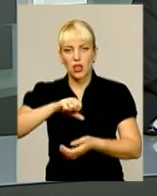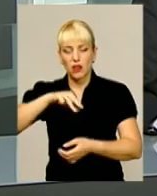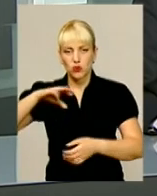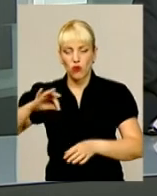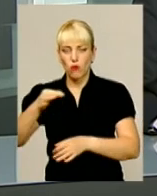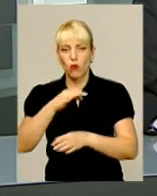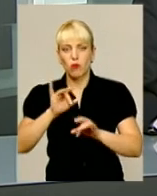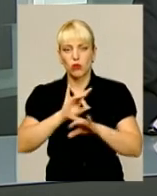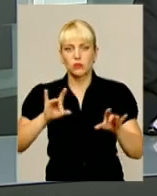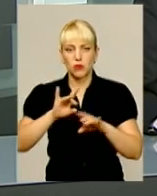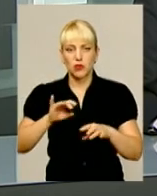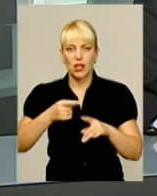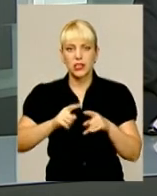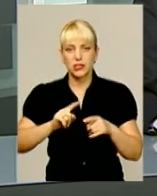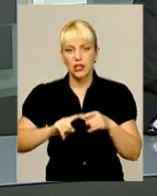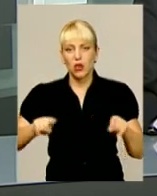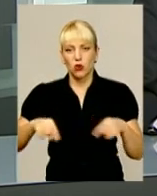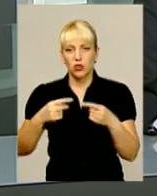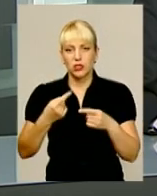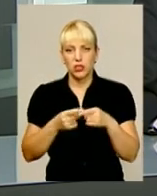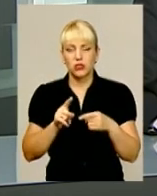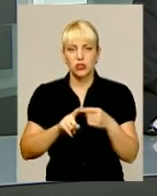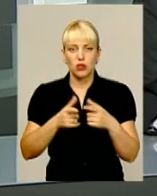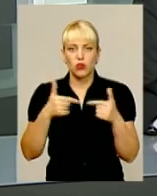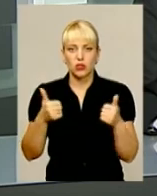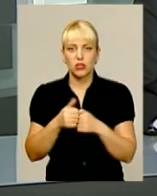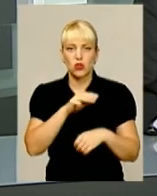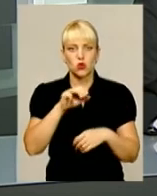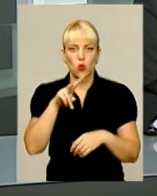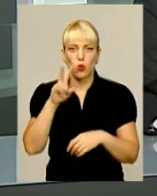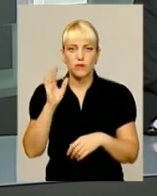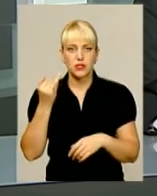розповідає координатор вказаної організації Володимир Шрубковський.